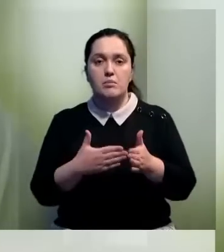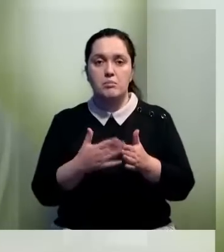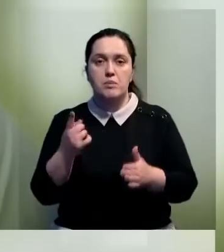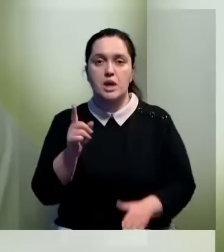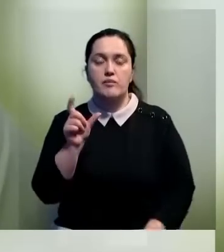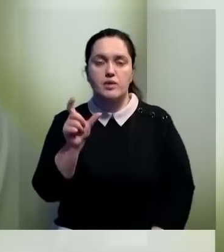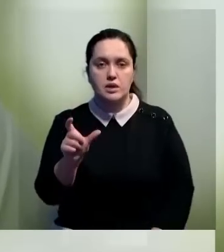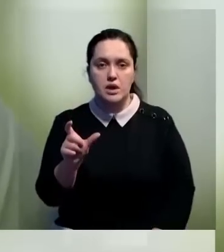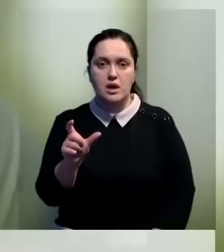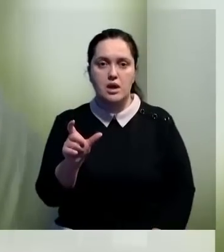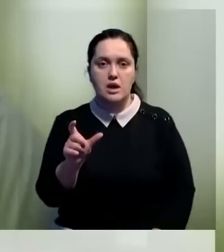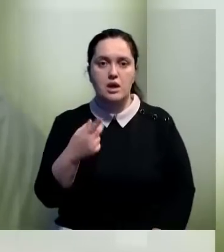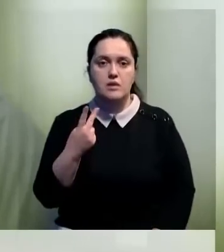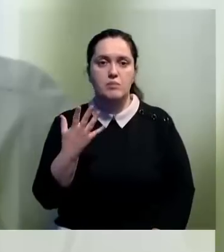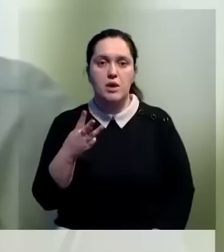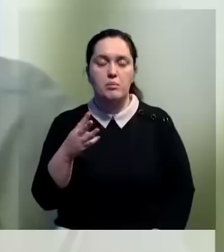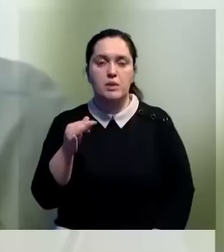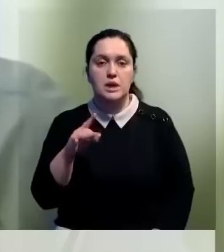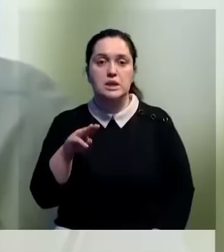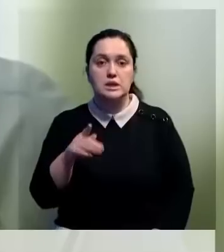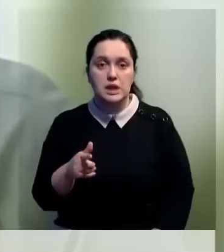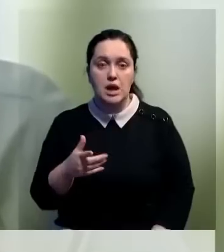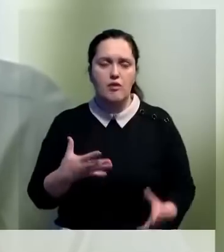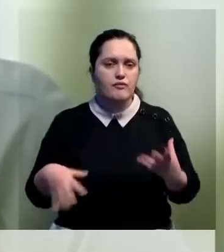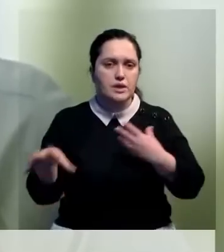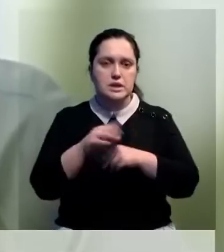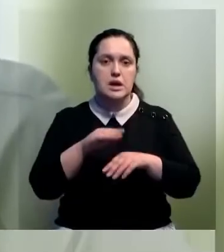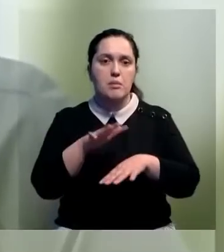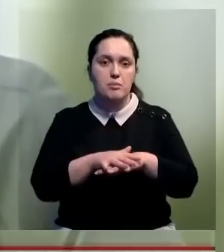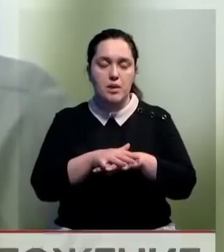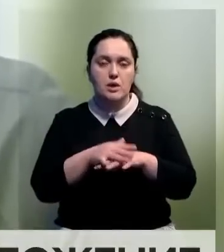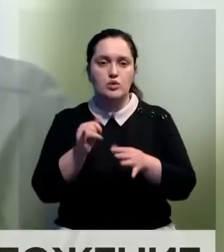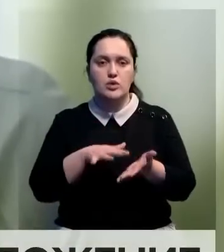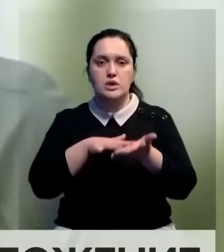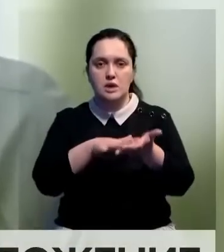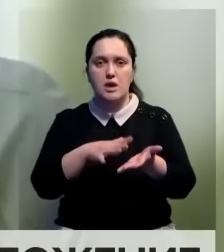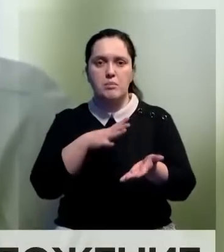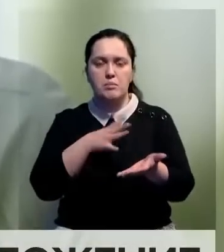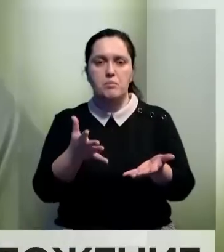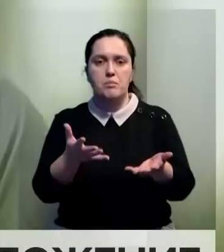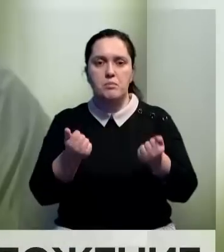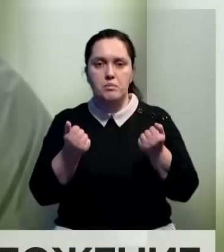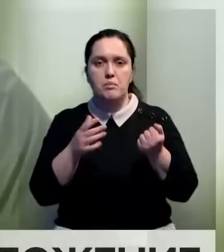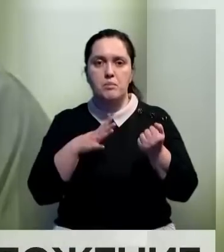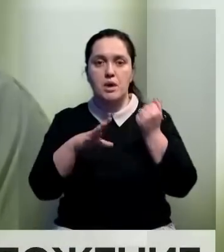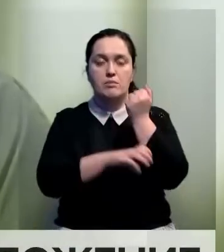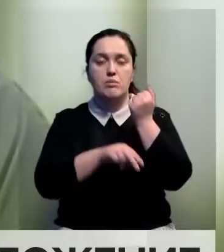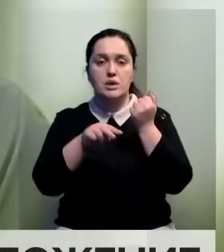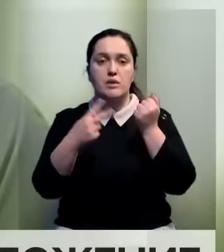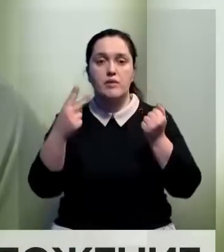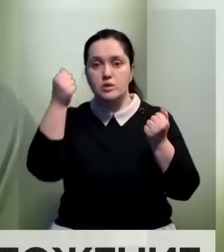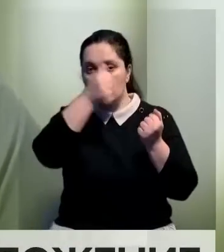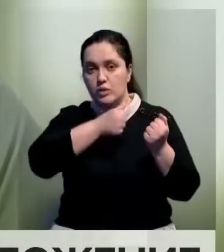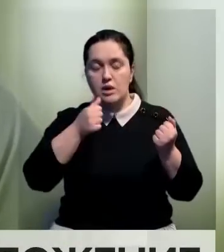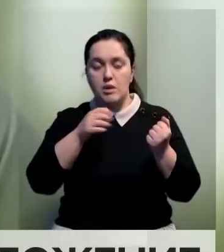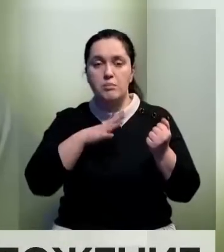Лимит первого квартала 25 миллиардов тенге. Все банки практически сейчас обрабатывают заявки, которые были приняты в конце 2022 года, в